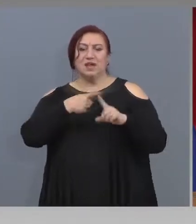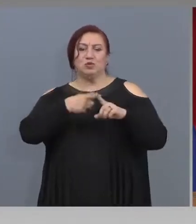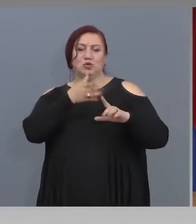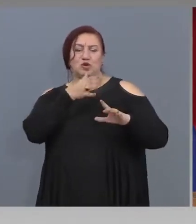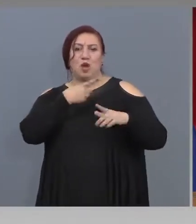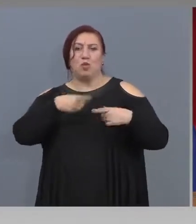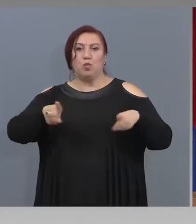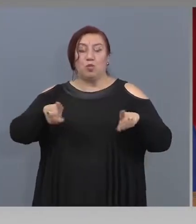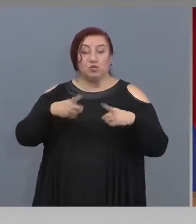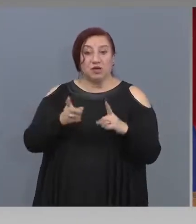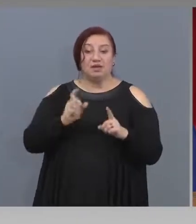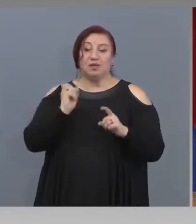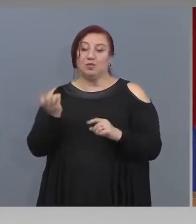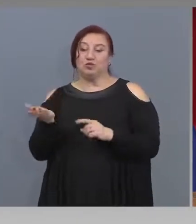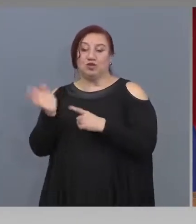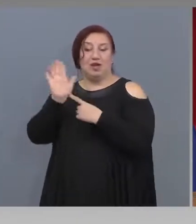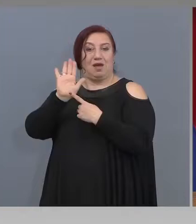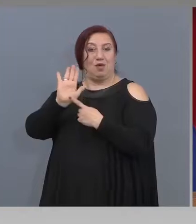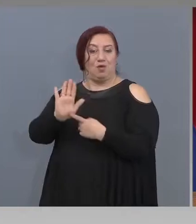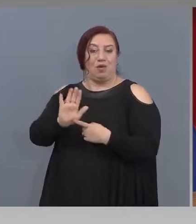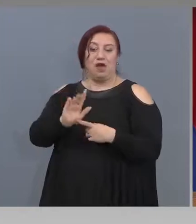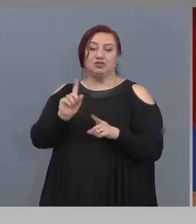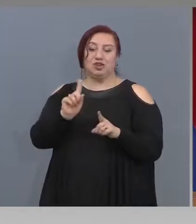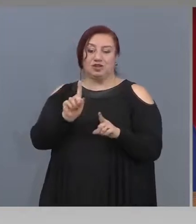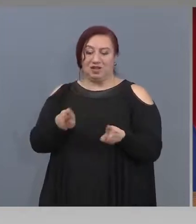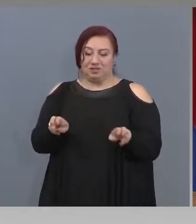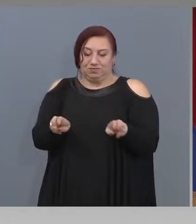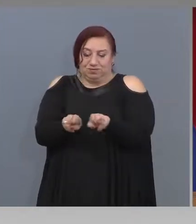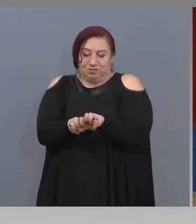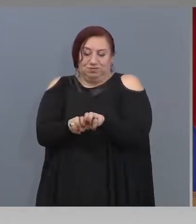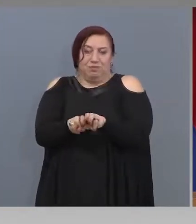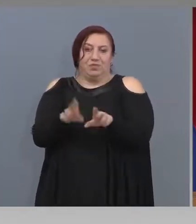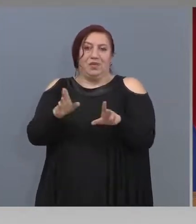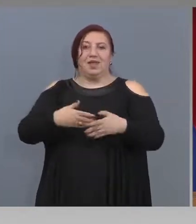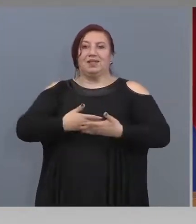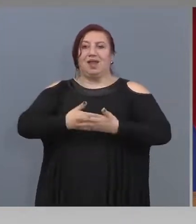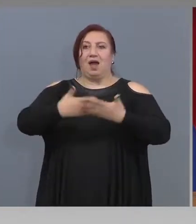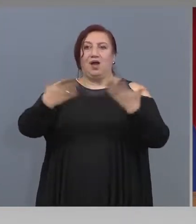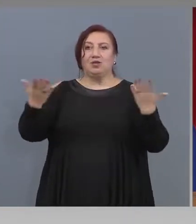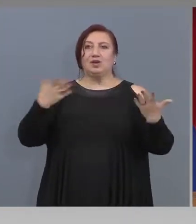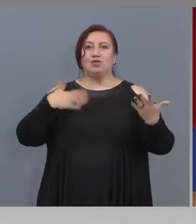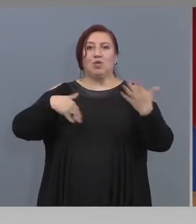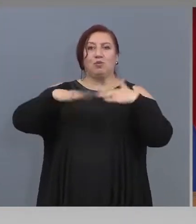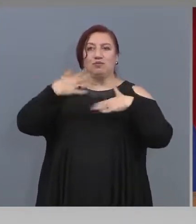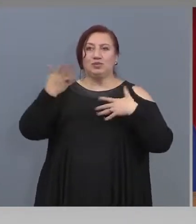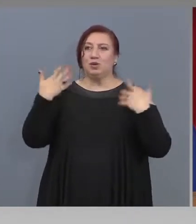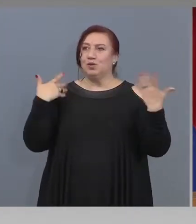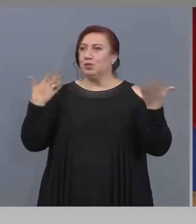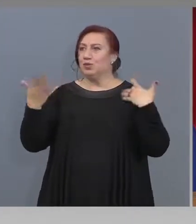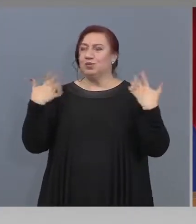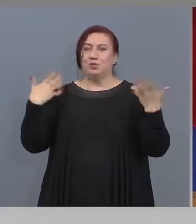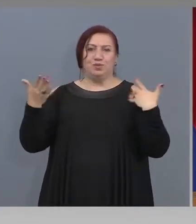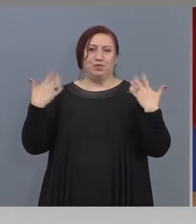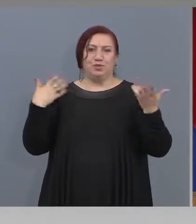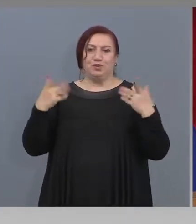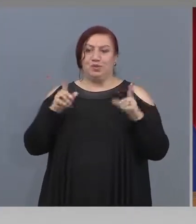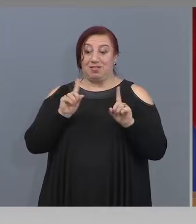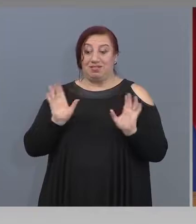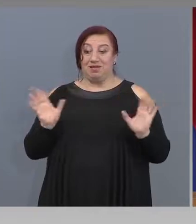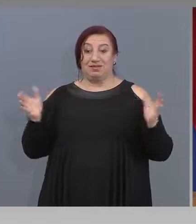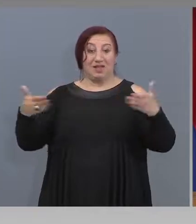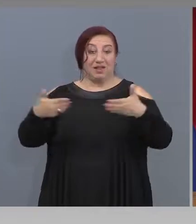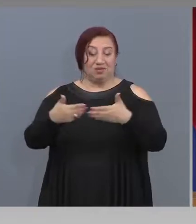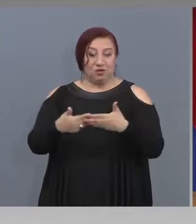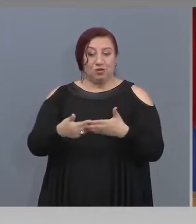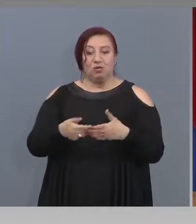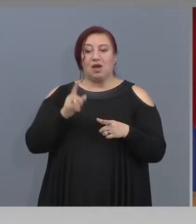продукти, които не са в голяма близост. Все пак на открито има и повече възможност за проветение. и биха могли все